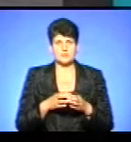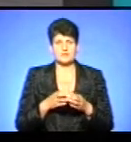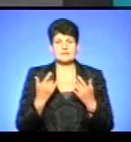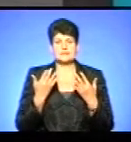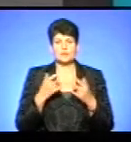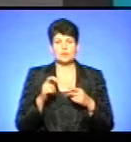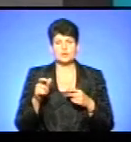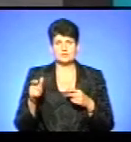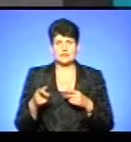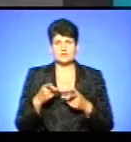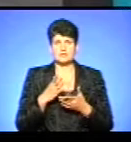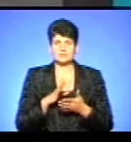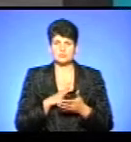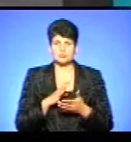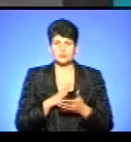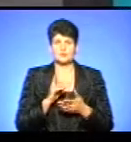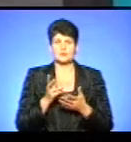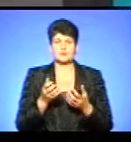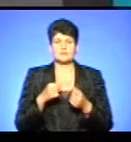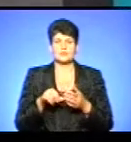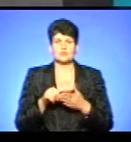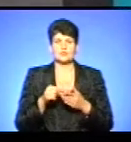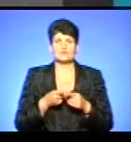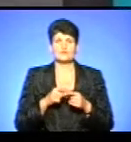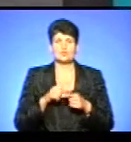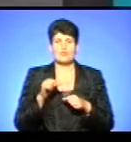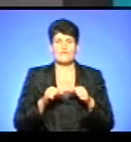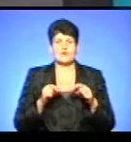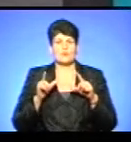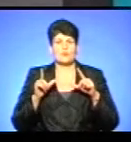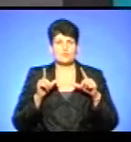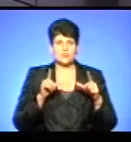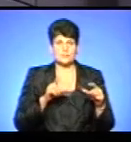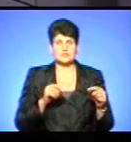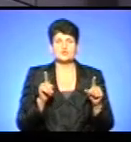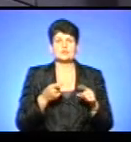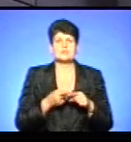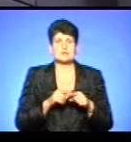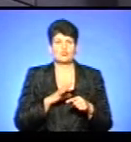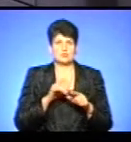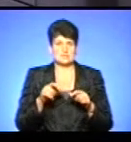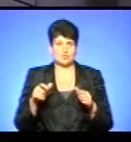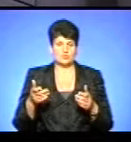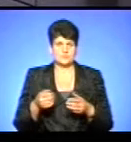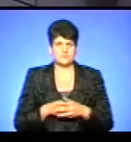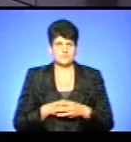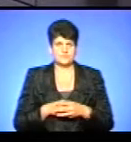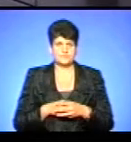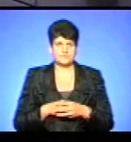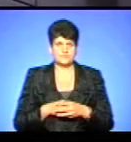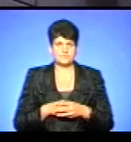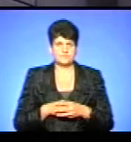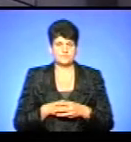Скількох людей вона складалася? Хто брав участь у цьому велопробізі? І що це були за люди? Добре.